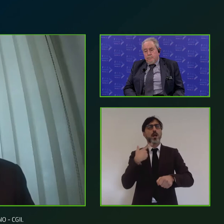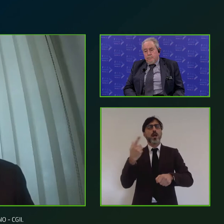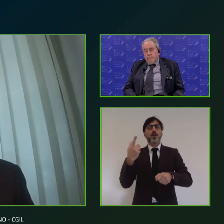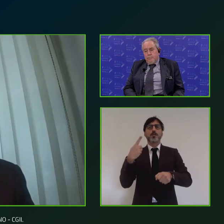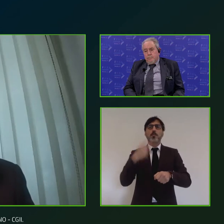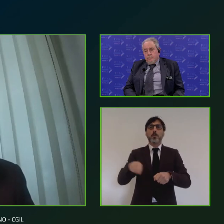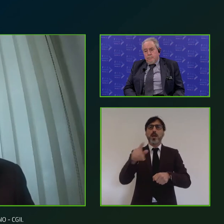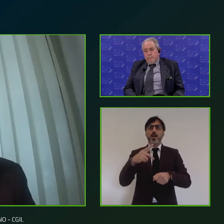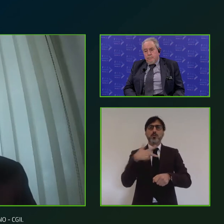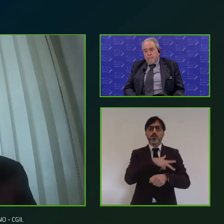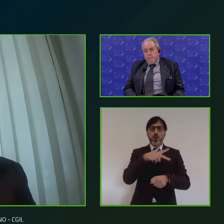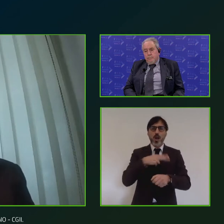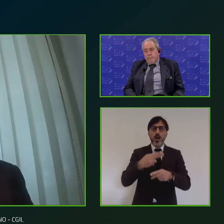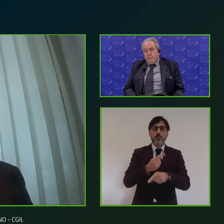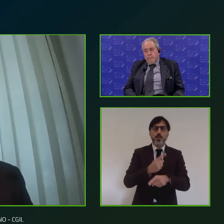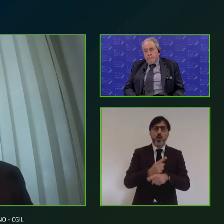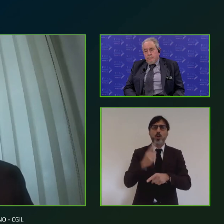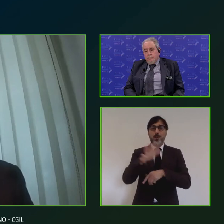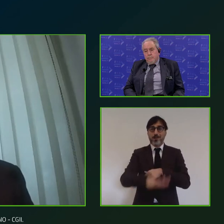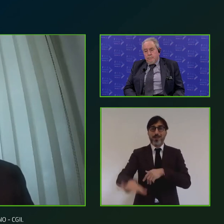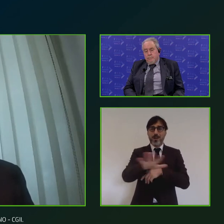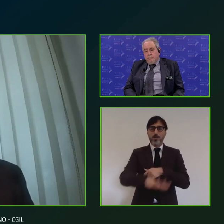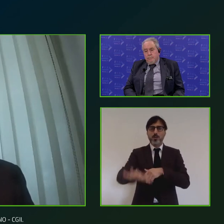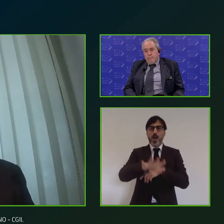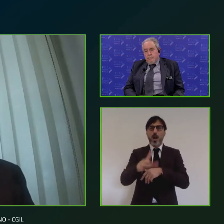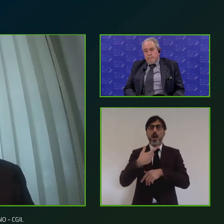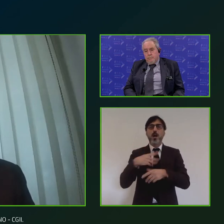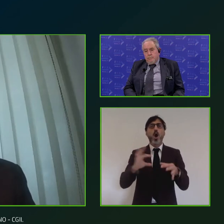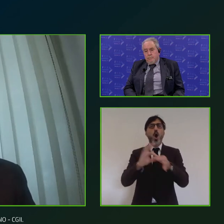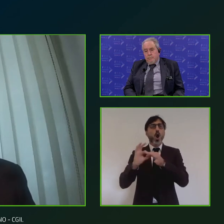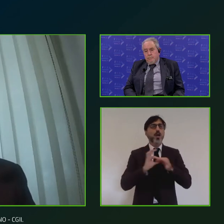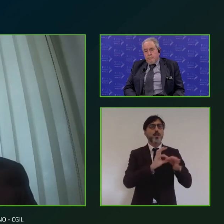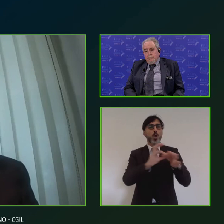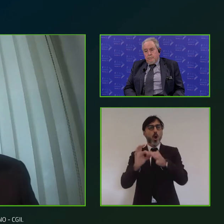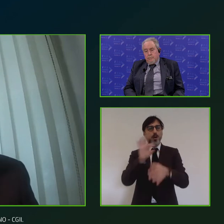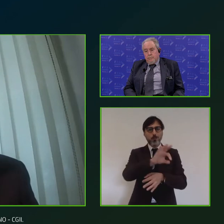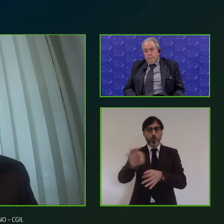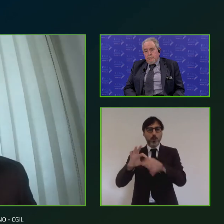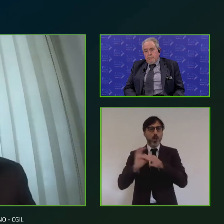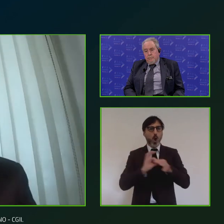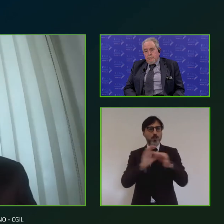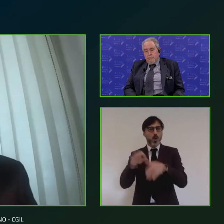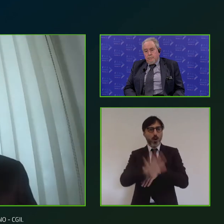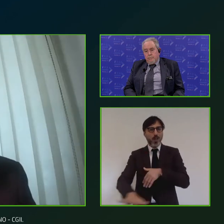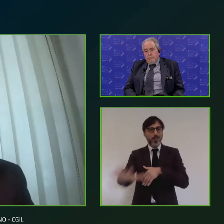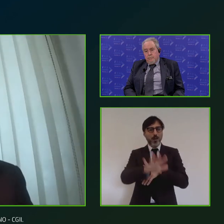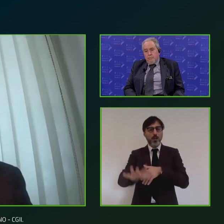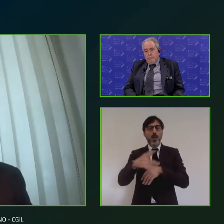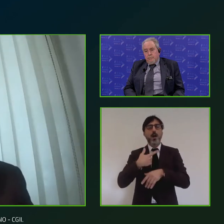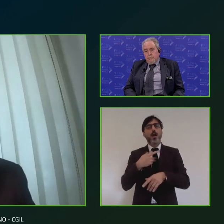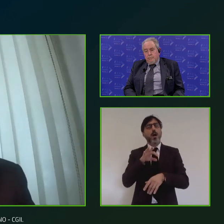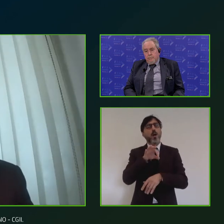genere territoriale nel cluster coesione territoriale qui il punto politico è che questo piano